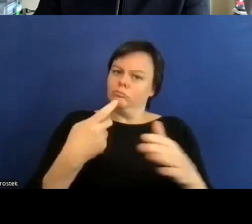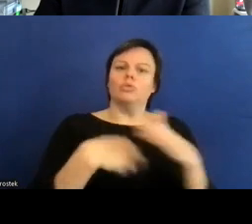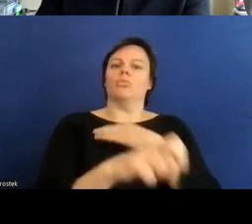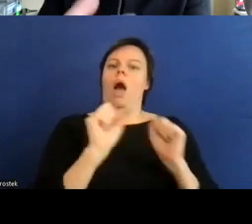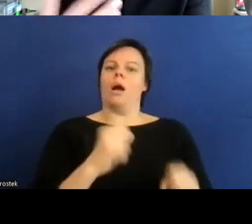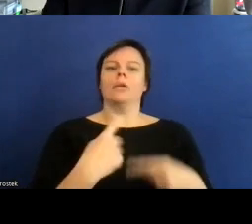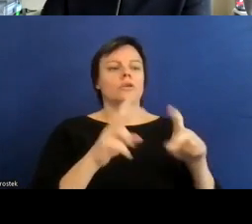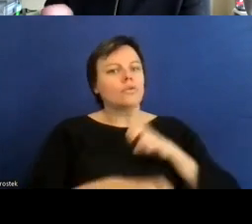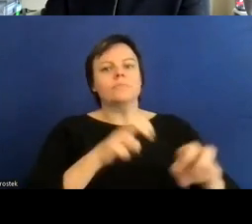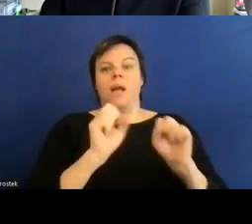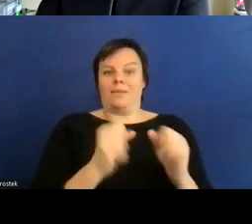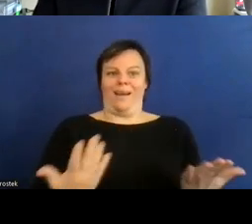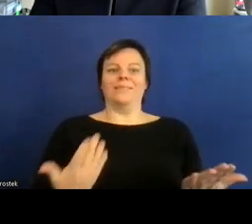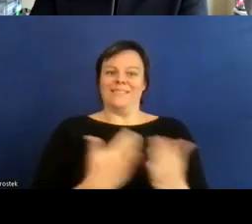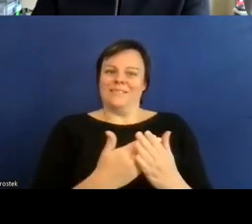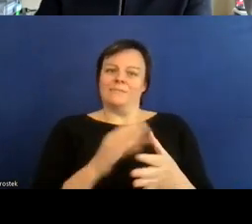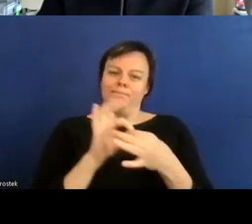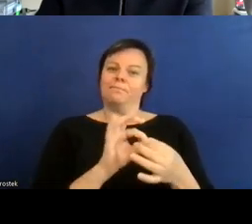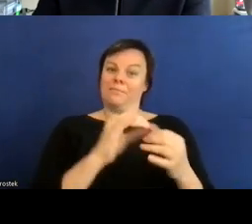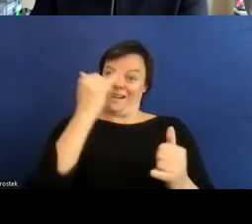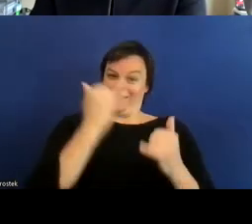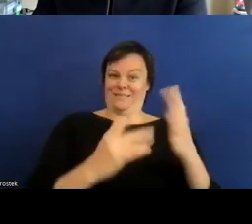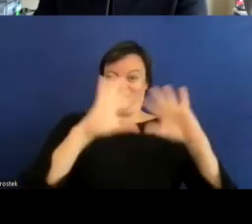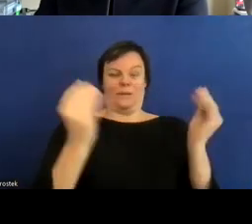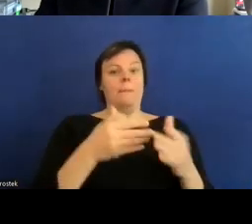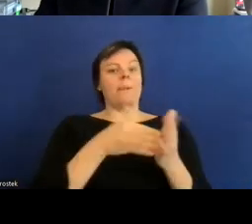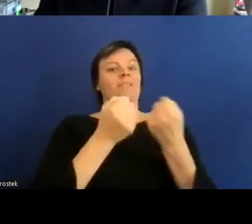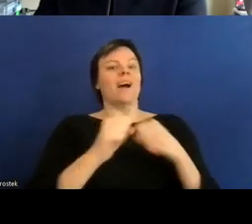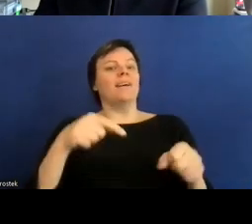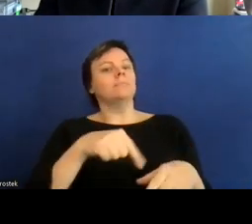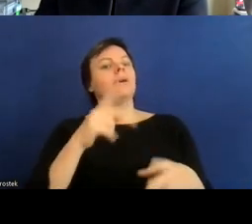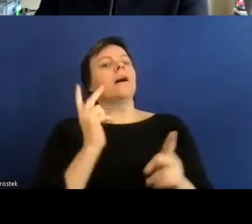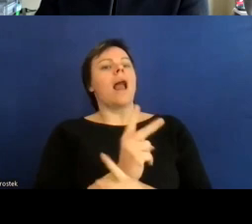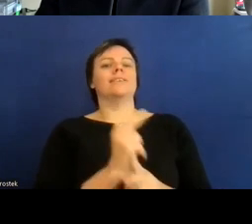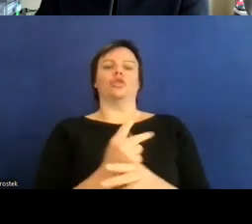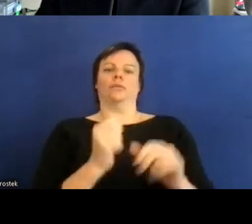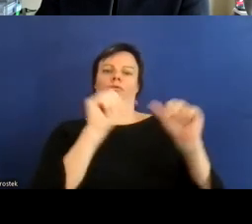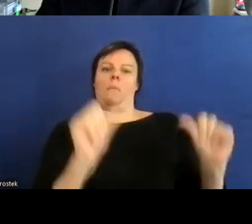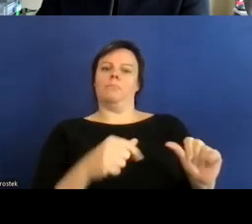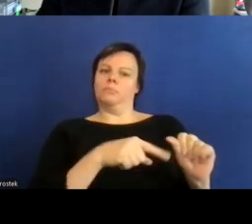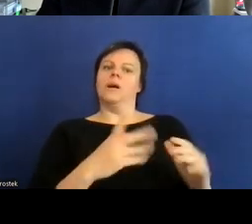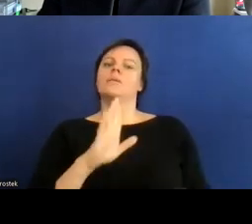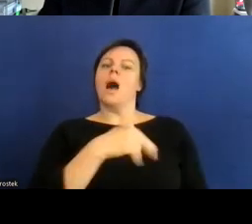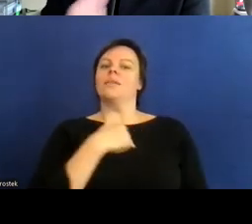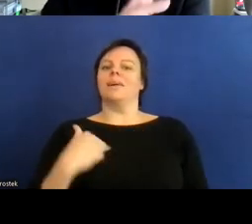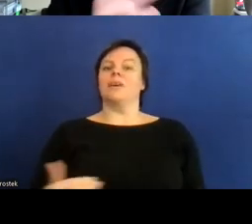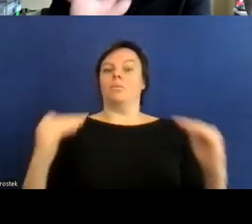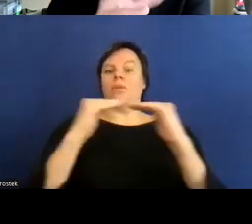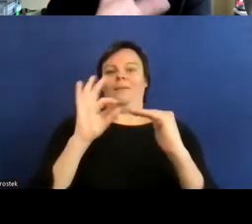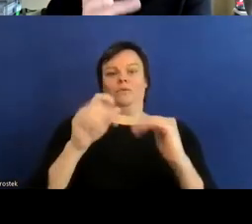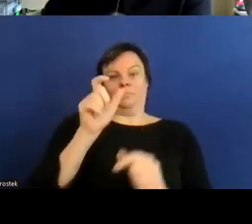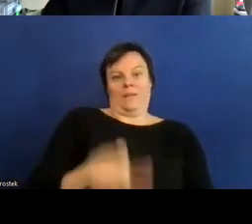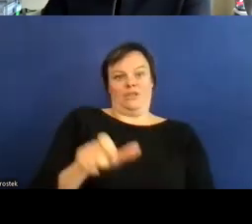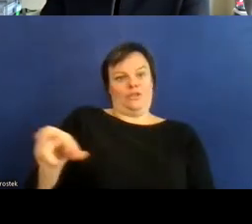dieser person zu ermöglichen am gesellschaftlichen leben teilhaben zu können im